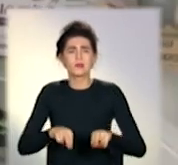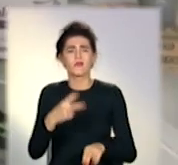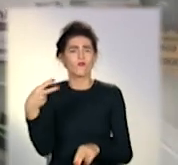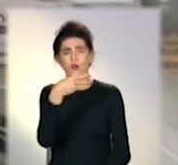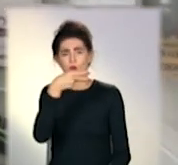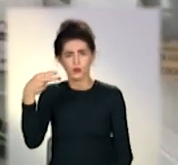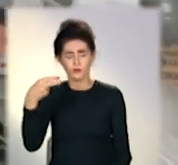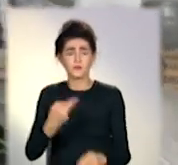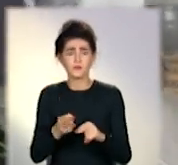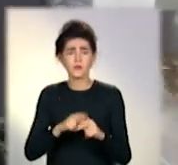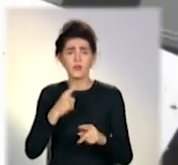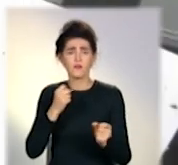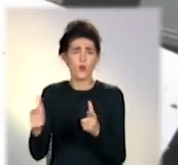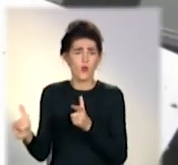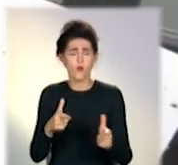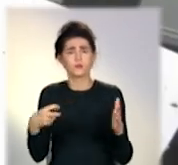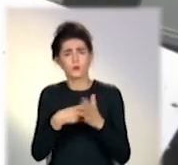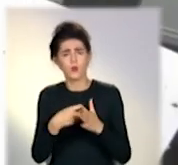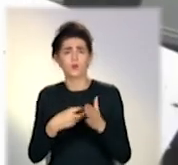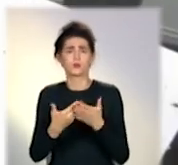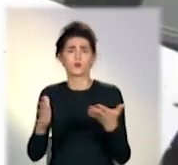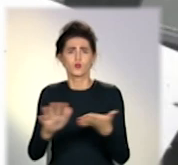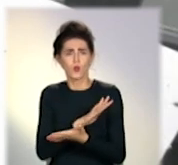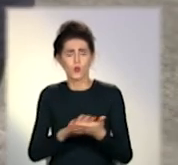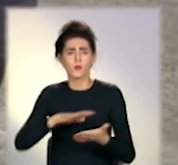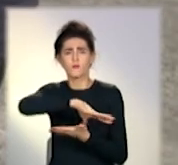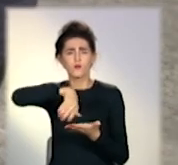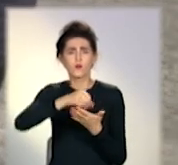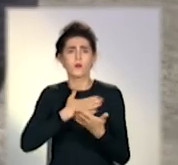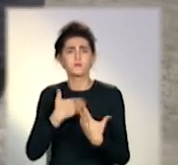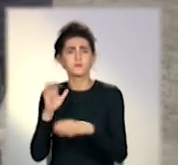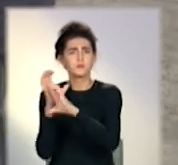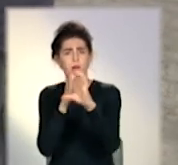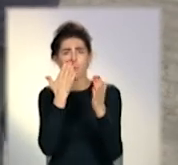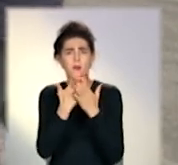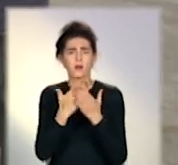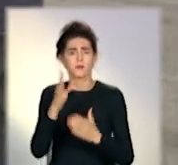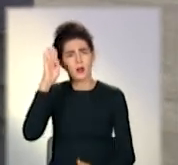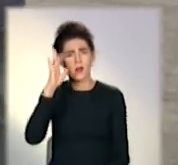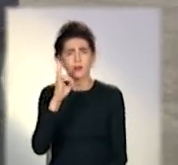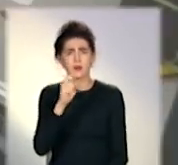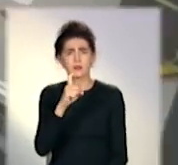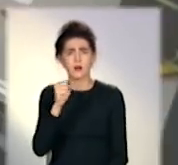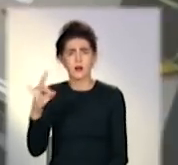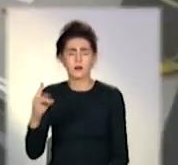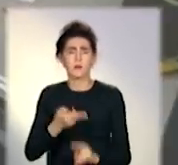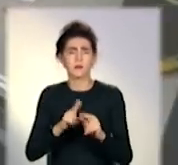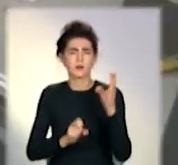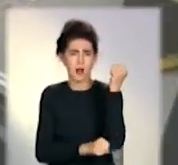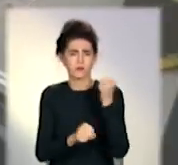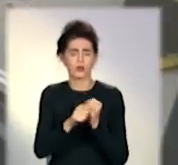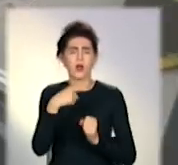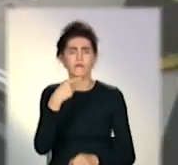Майже готові пошта та обиральні. Щоб встигли зробити, нашій знімальній групі показує Назар, якого робочі називають старшим.